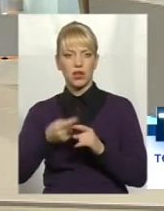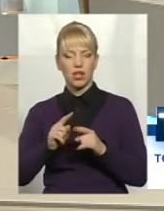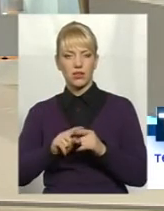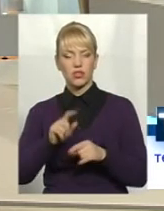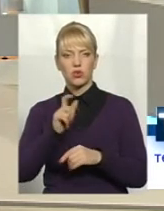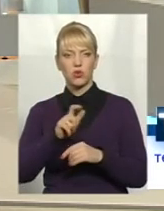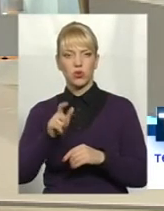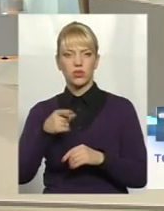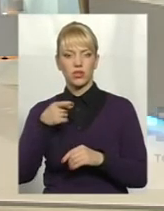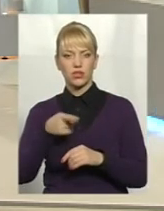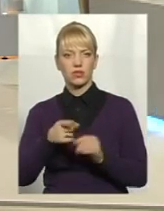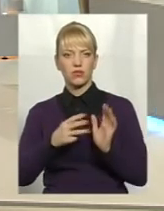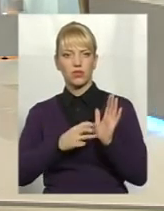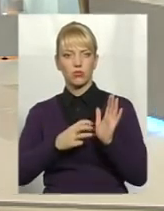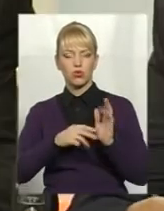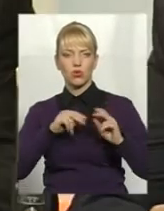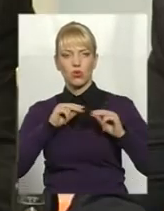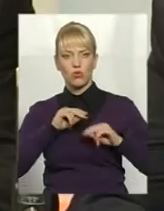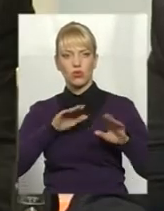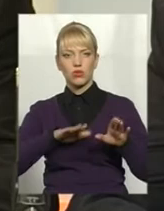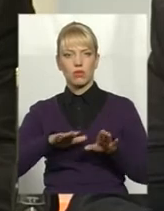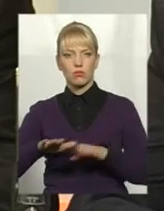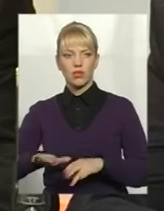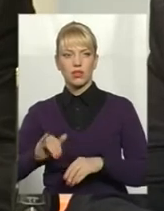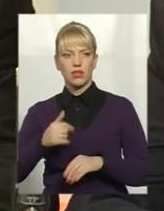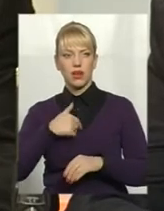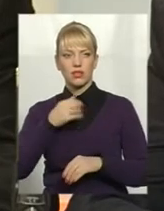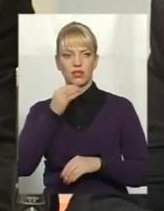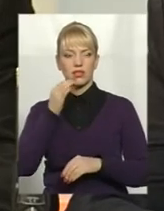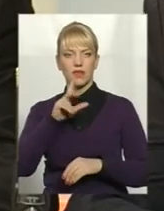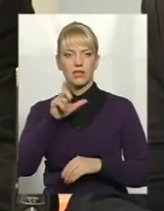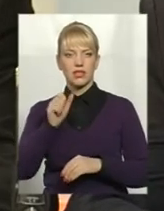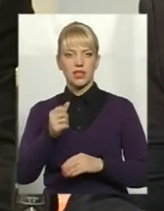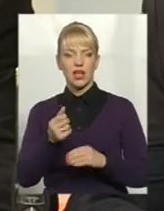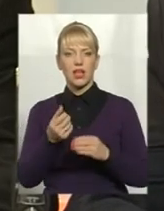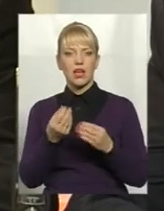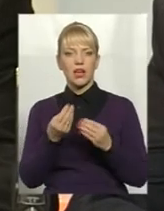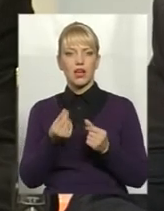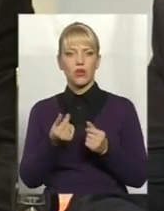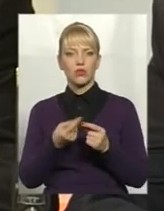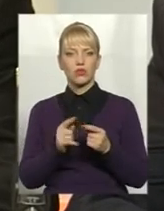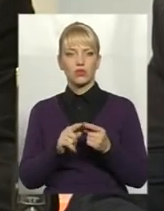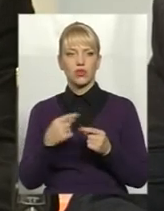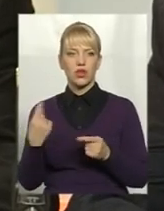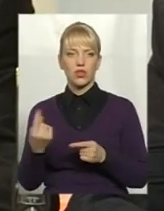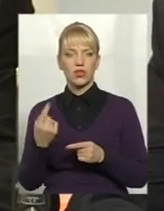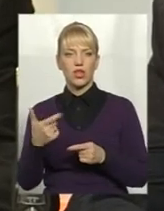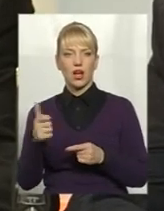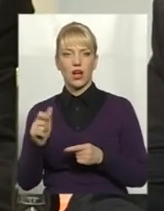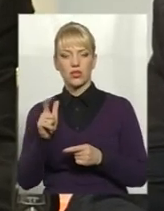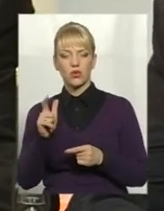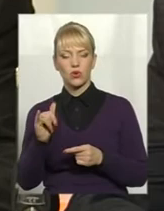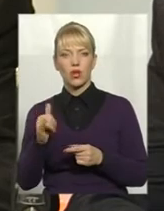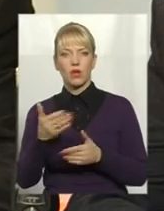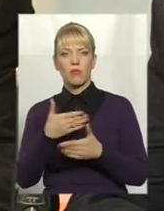це 1800 робочих місць. І я сказав, за рахунок цього лічильника газу, ми отримали контракт з